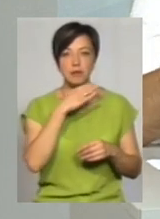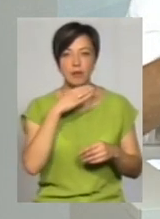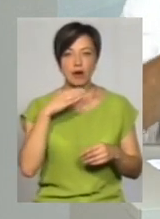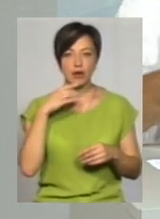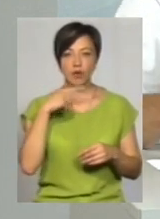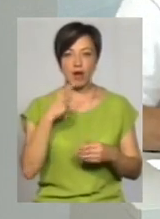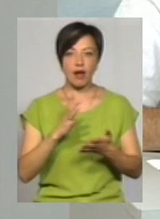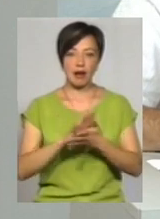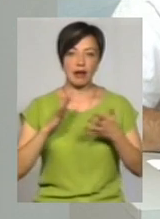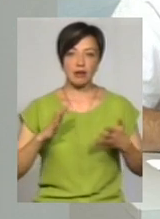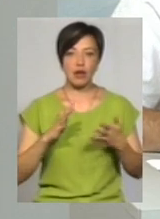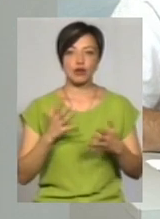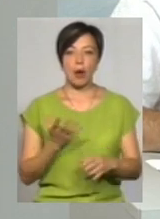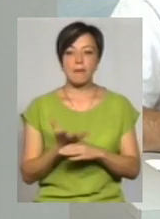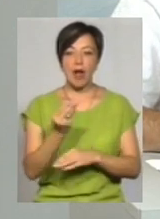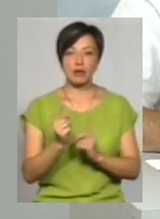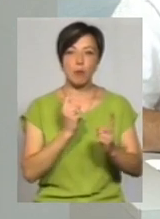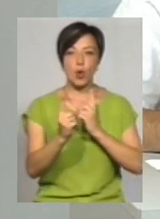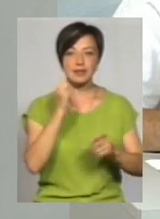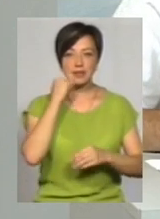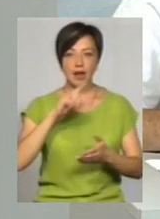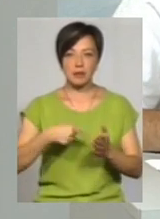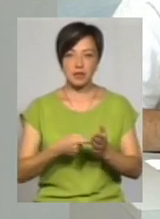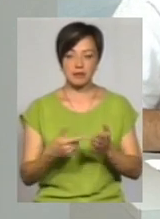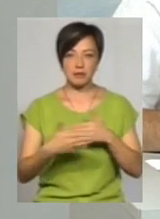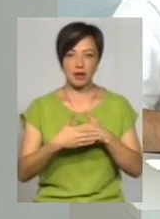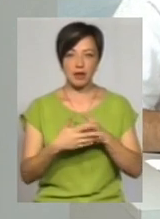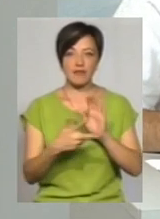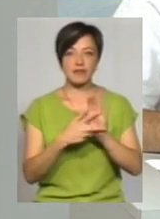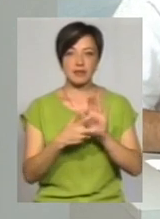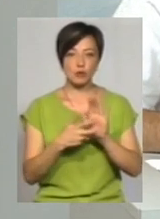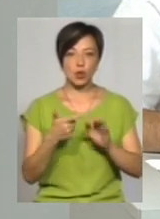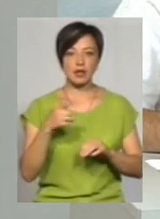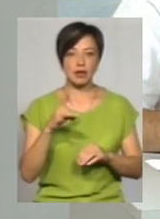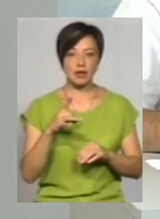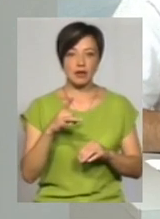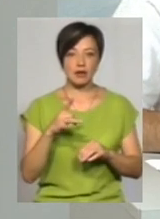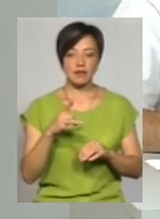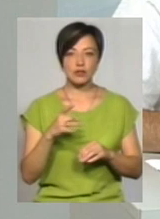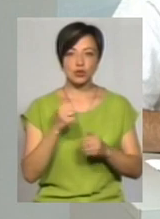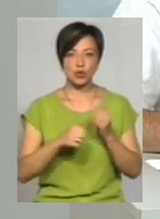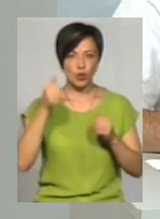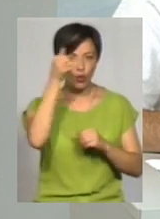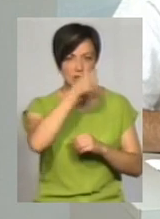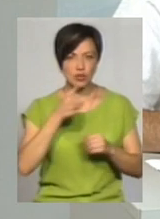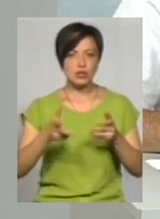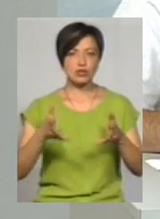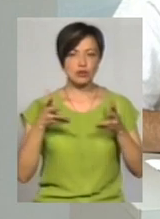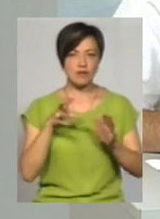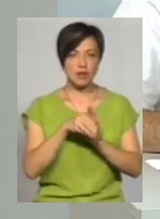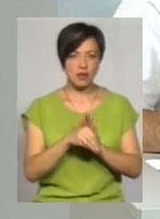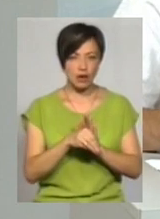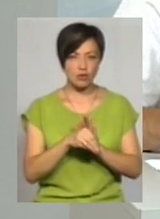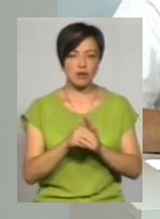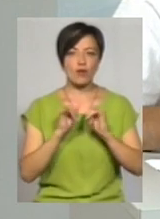критики про платний проїзд через старе місто. Ми отримуємо від цього 1 млн 800 грн щорічно, які чітко вкладаються в старе місто,